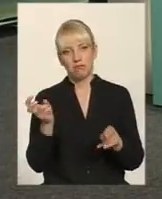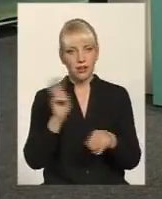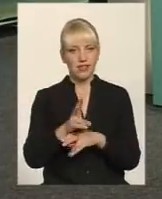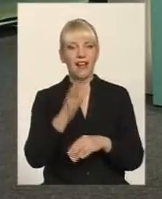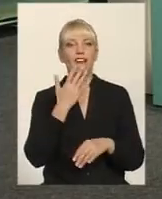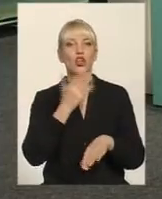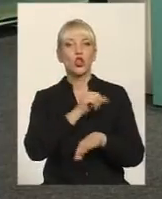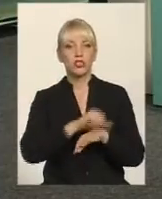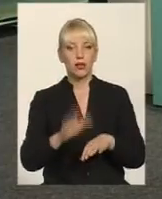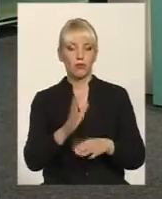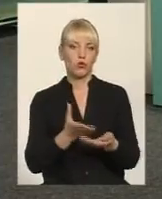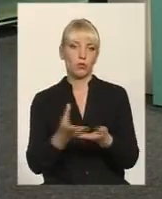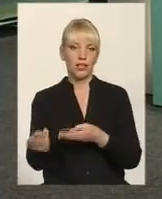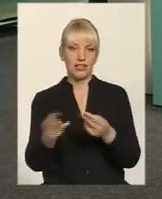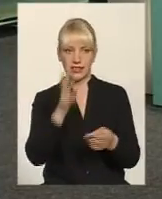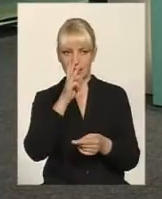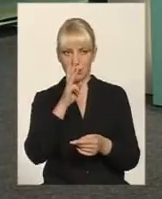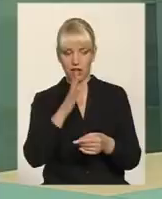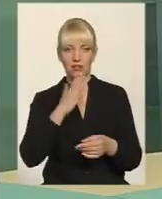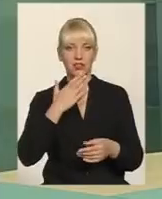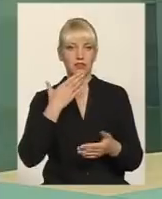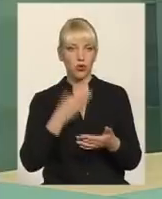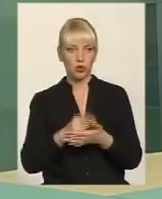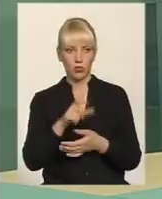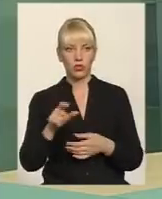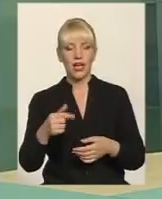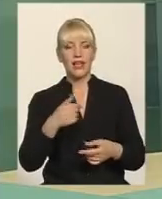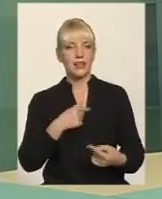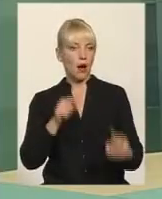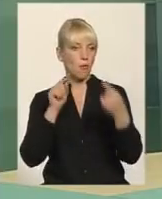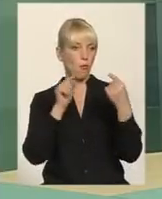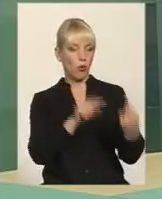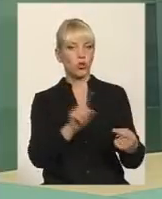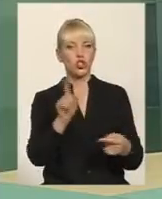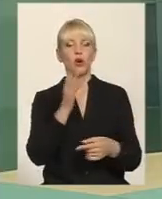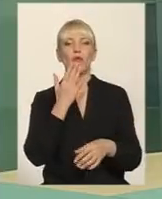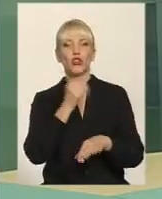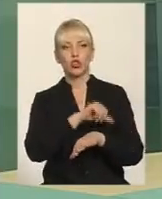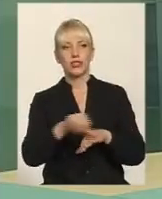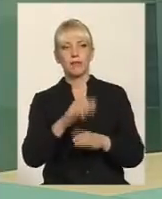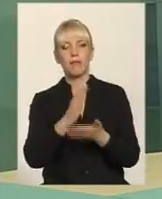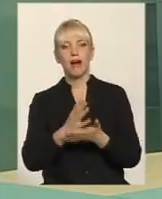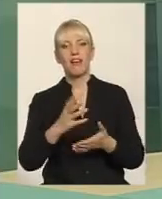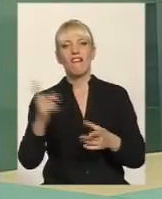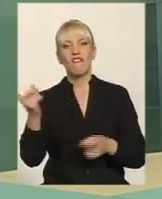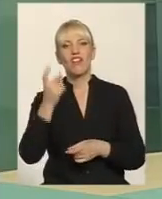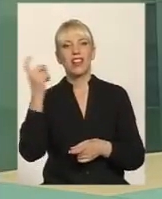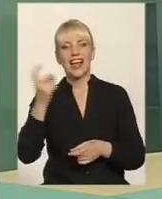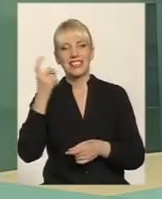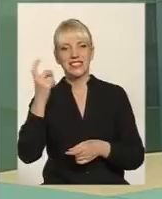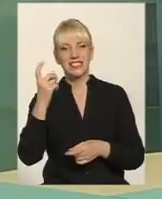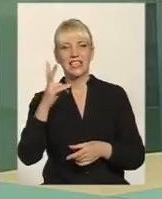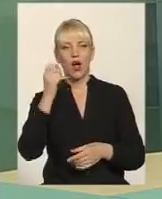зарплату своїм найманим працівникам. Я категорично проти, щоб іноземці мали власність на українську землю. Нехай приходить іноземець,